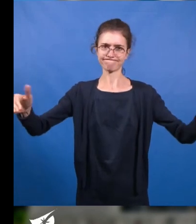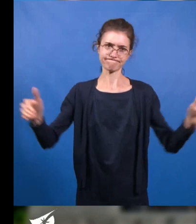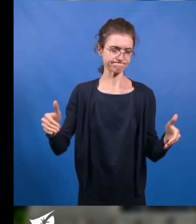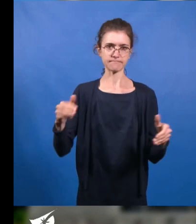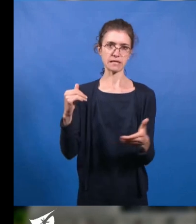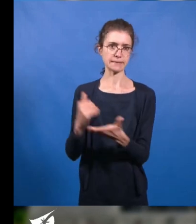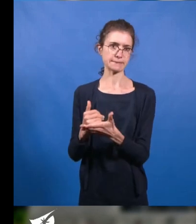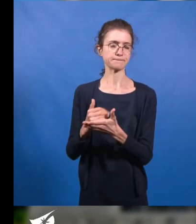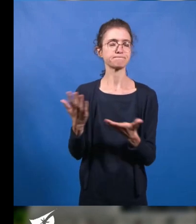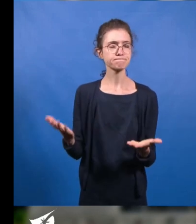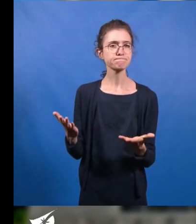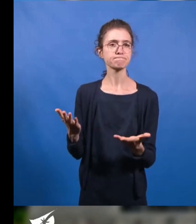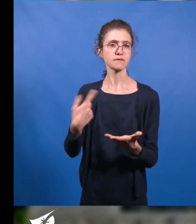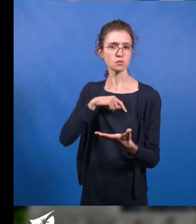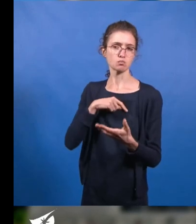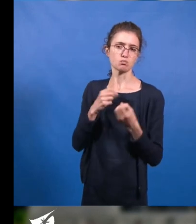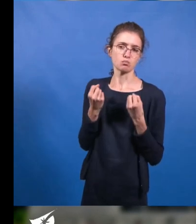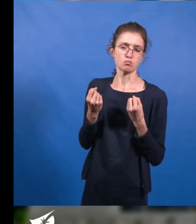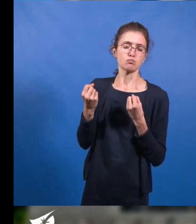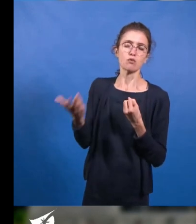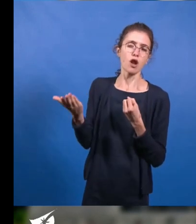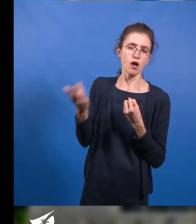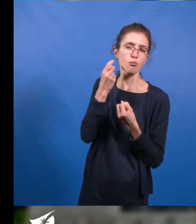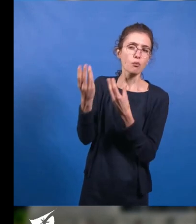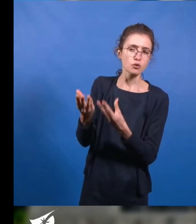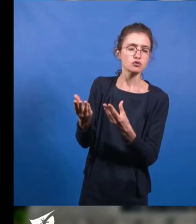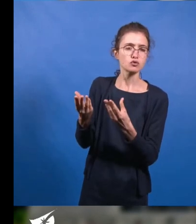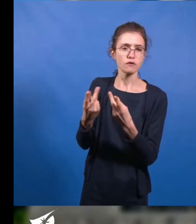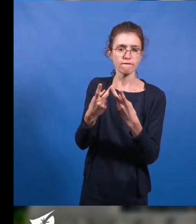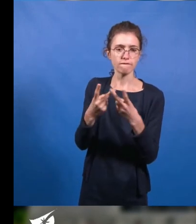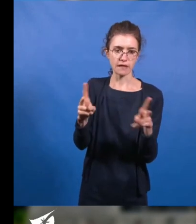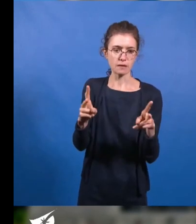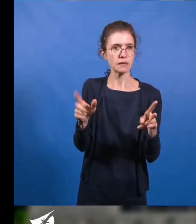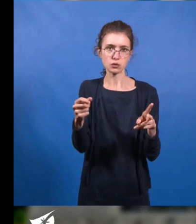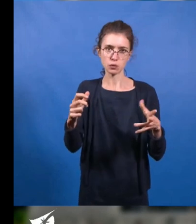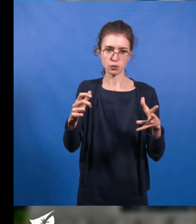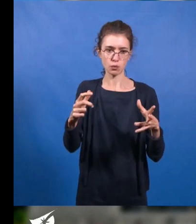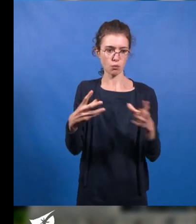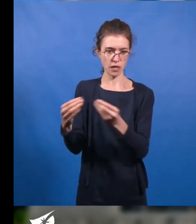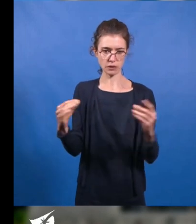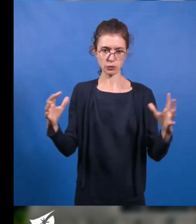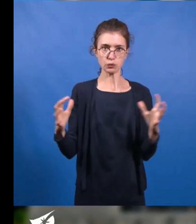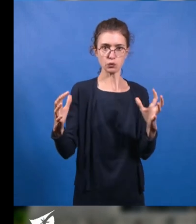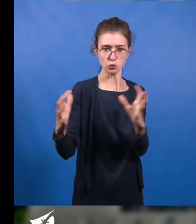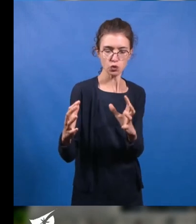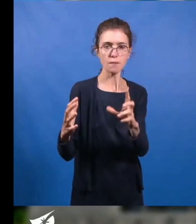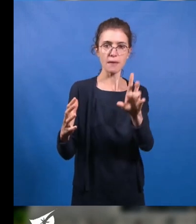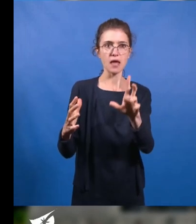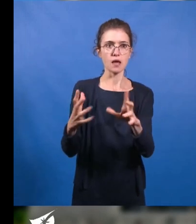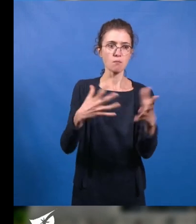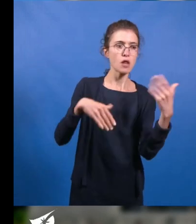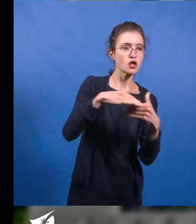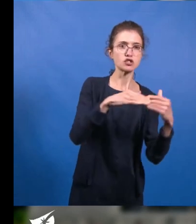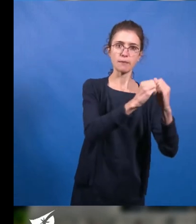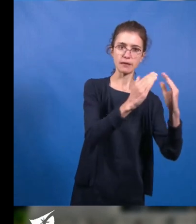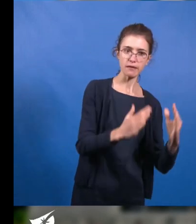densifier la ville tout en gardant à l'esprit que cette densification doit être pensée dans un ensemble mixant habitat, entreprises et